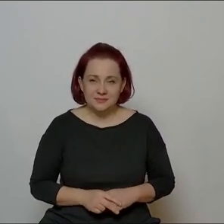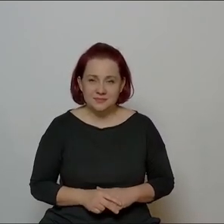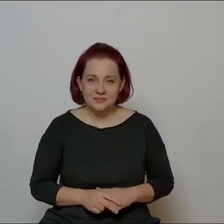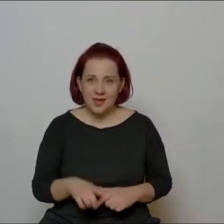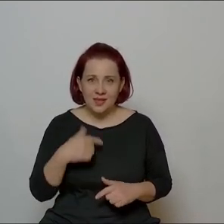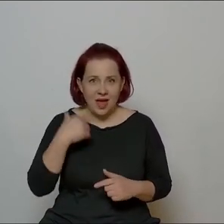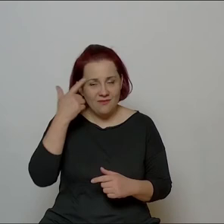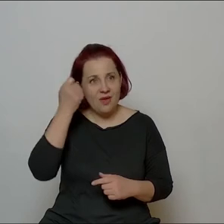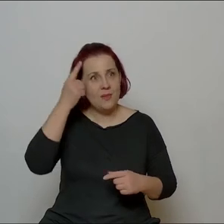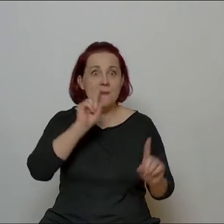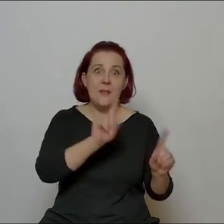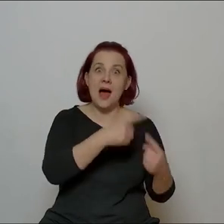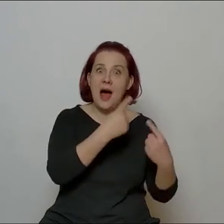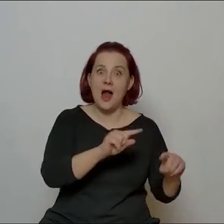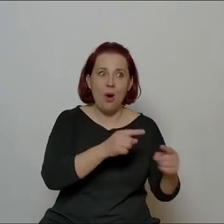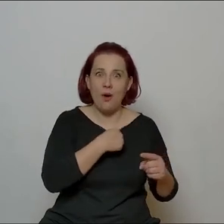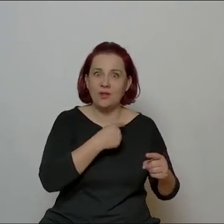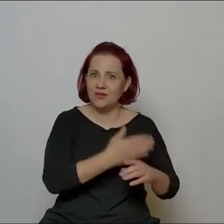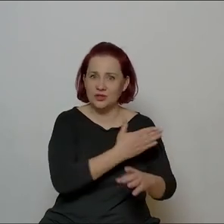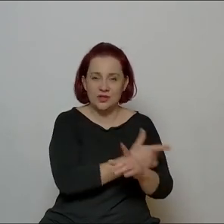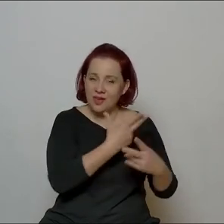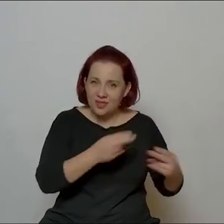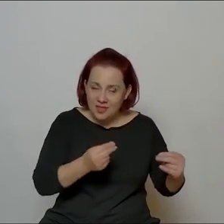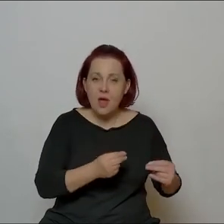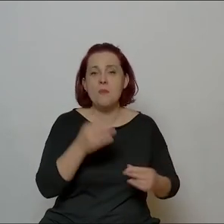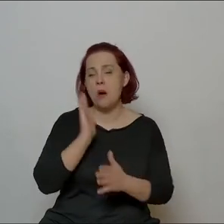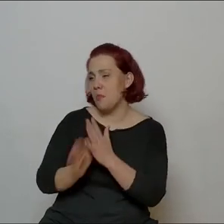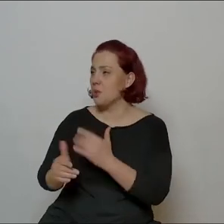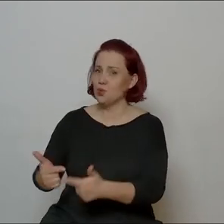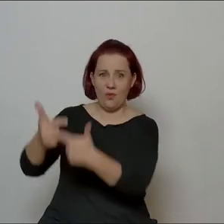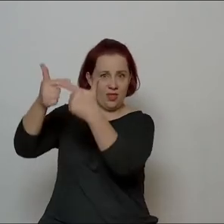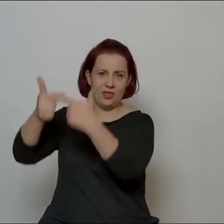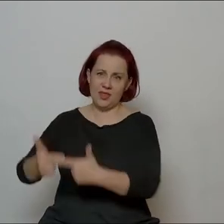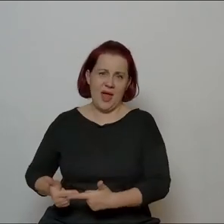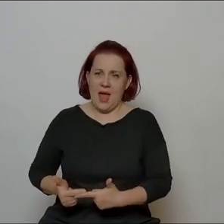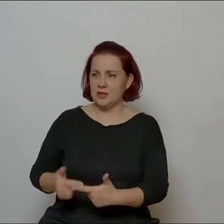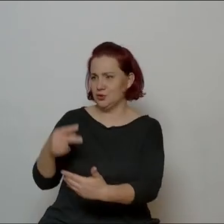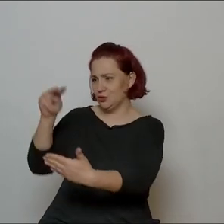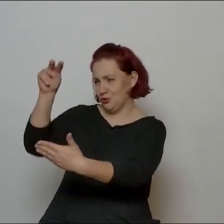wymyśliłam melodii wcześniej, nie skomponowałam, bo wzięłam po prostu tekst i co dusza